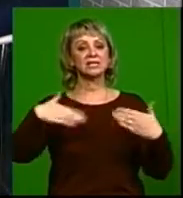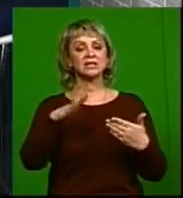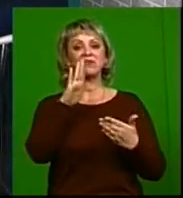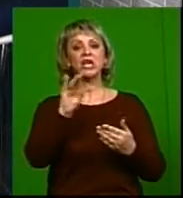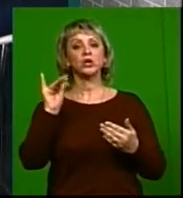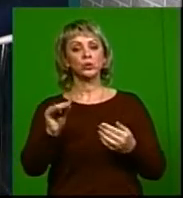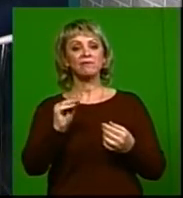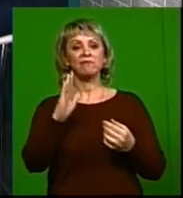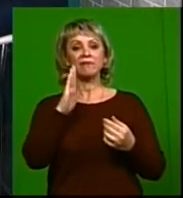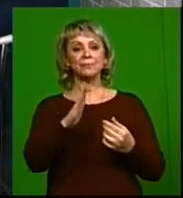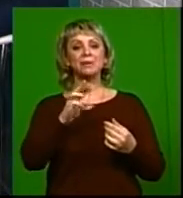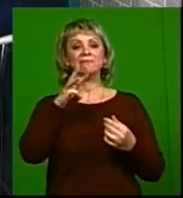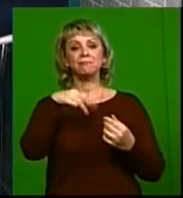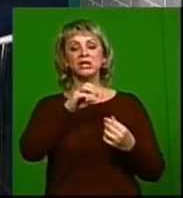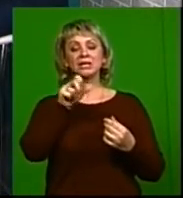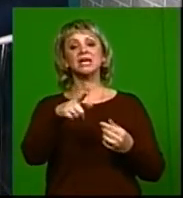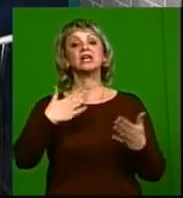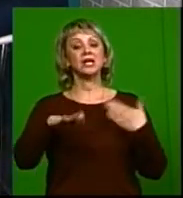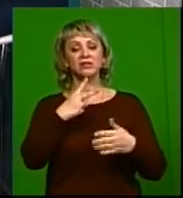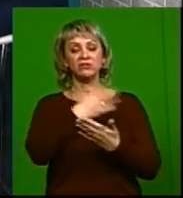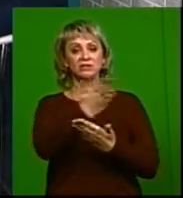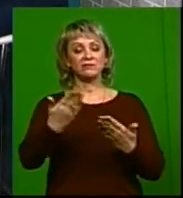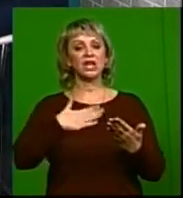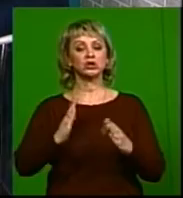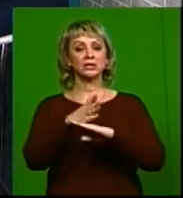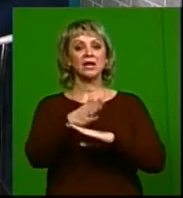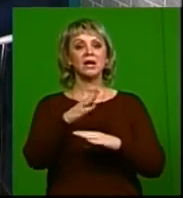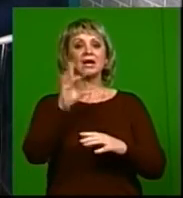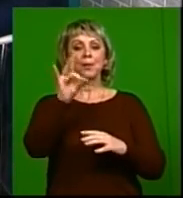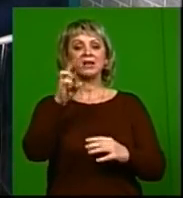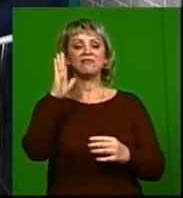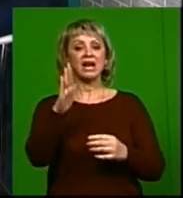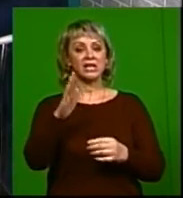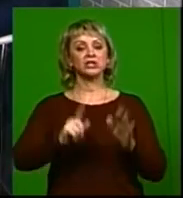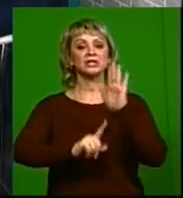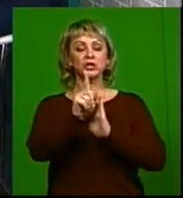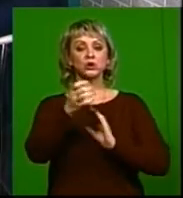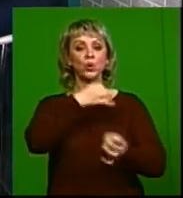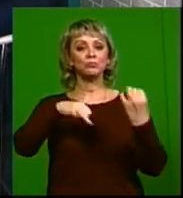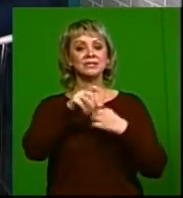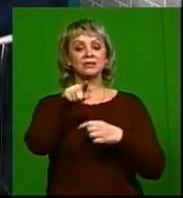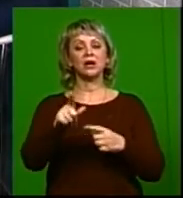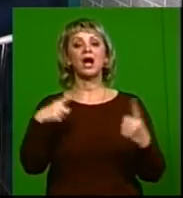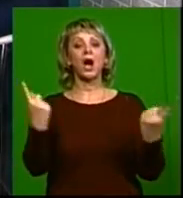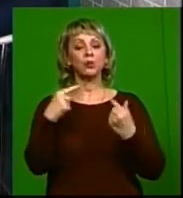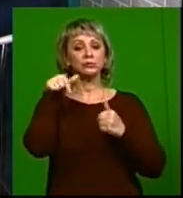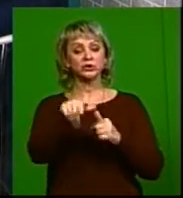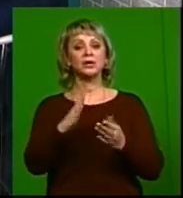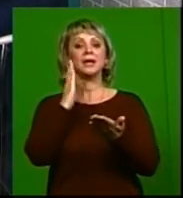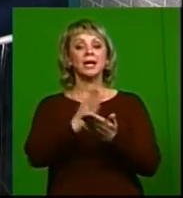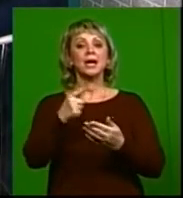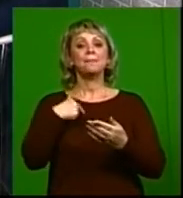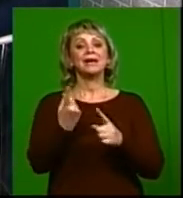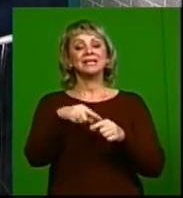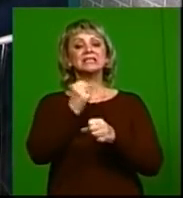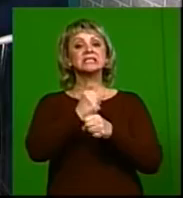Валерьевич! Добрый вечер! Рады видеть вас у нас в гостях. Роман Валерьевич, начнем беседу, как обычно, в том же ключе, как мы обычно пытаемся